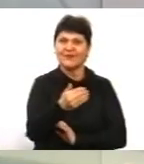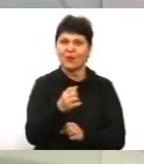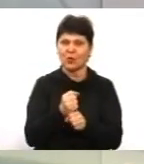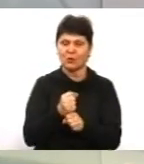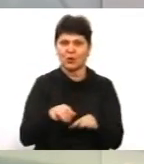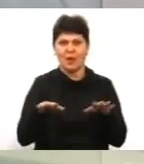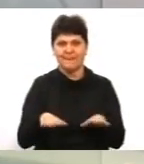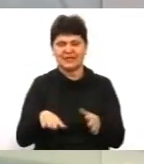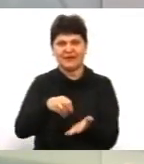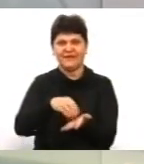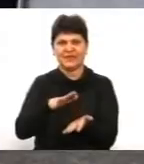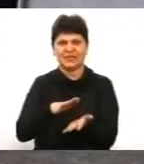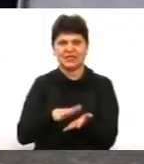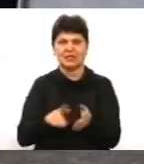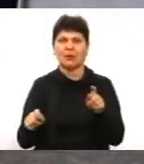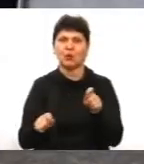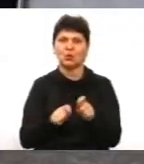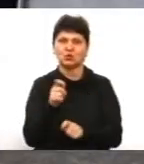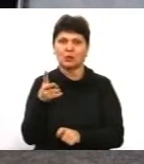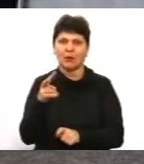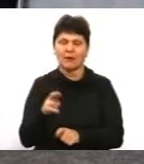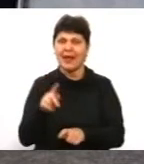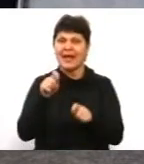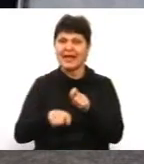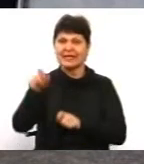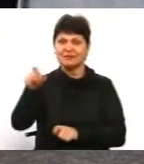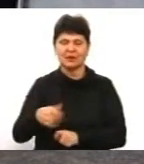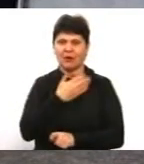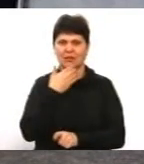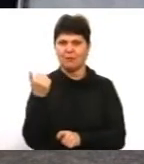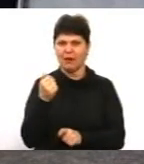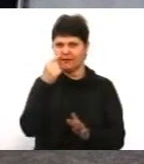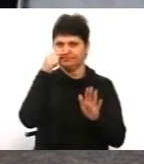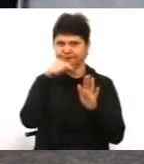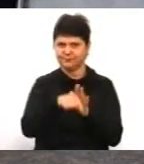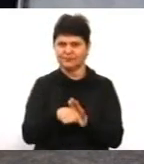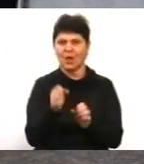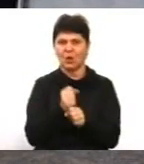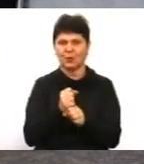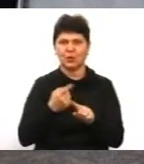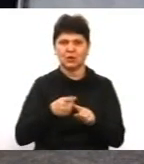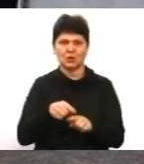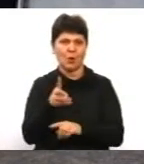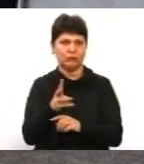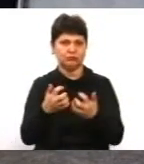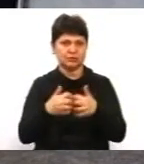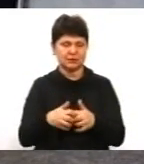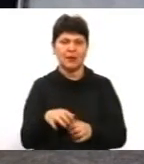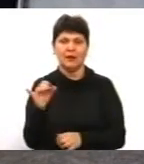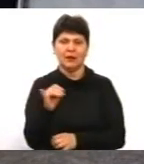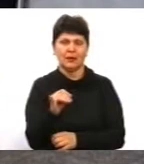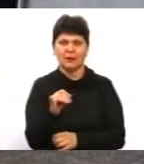фіксації порушення. Тобто інспектор не має доступу до роботи цього приладу і не може